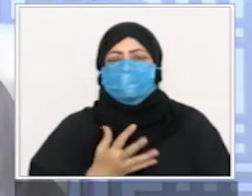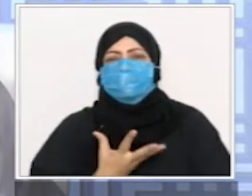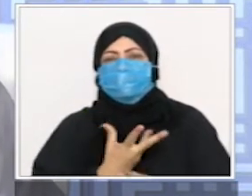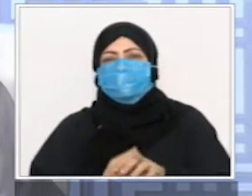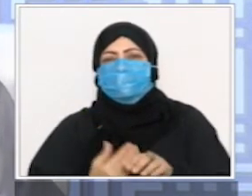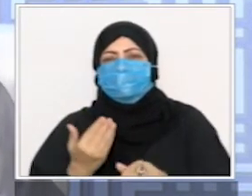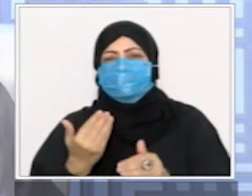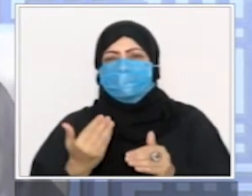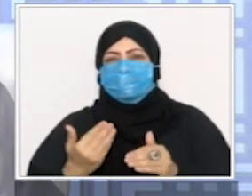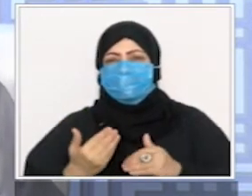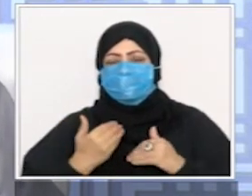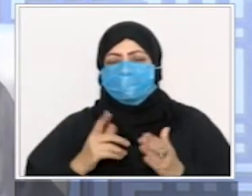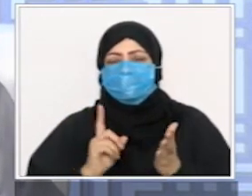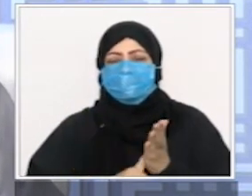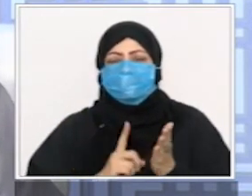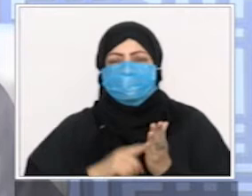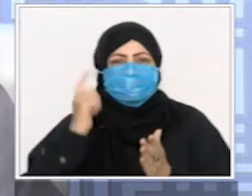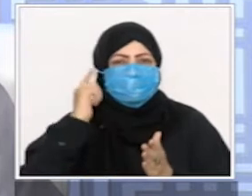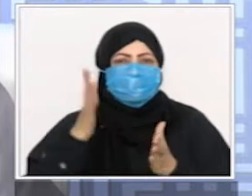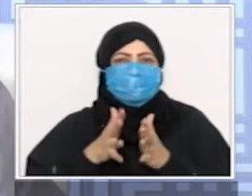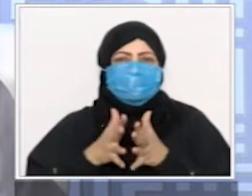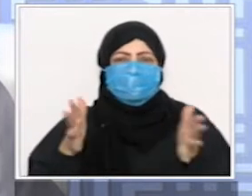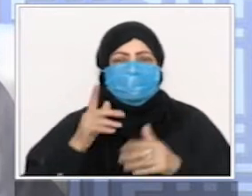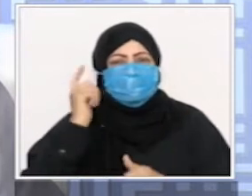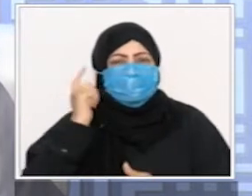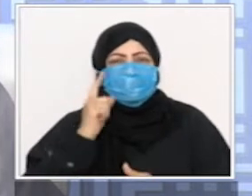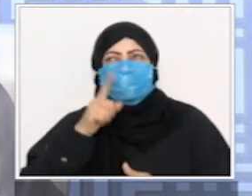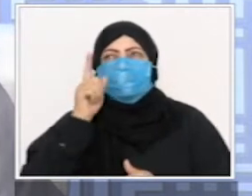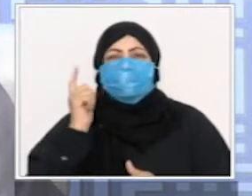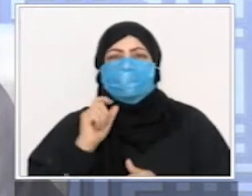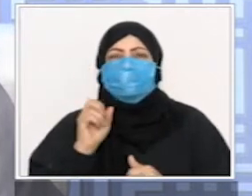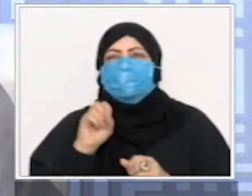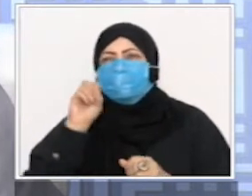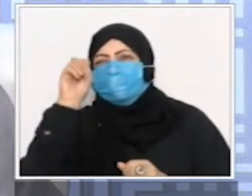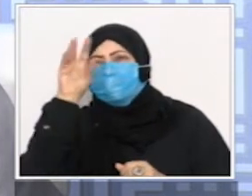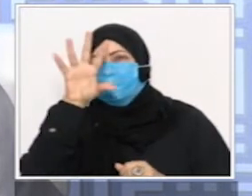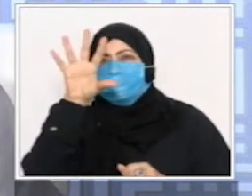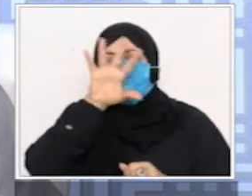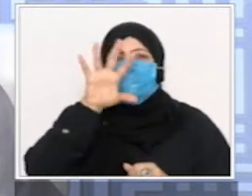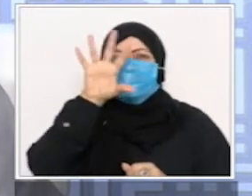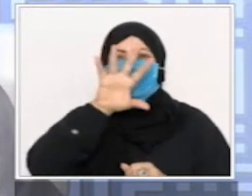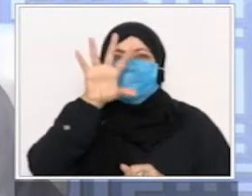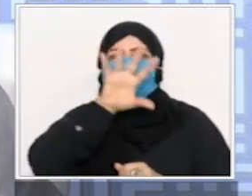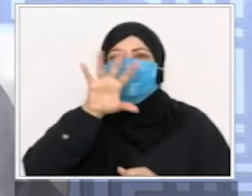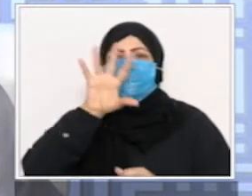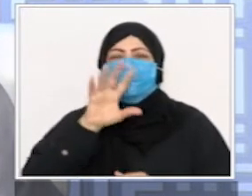فيخرج الضوء قائما هكذا يعرفه أهل الخبرة وأهل البوادي والذين